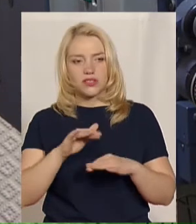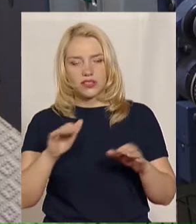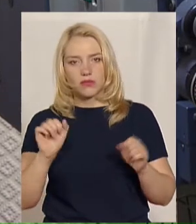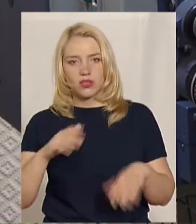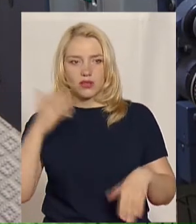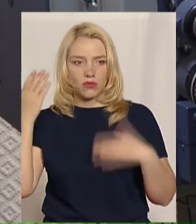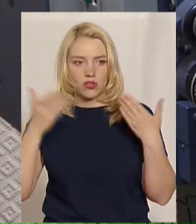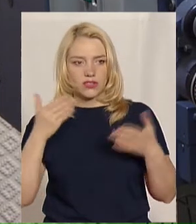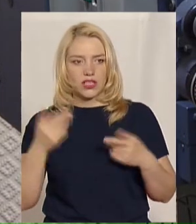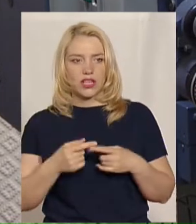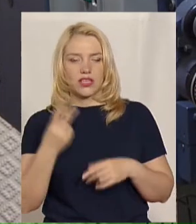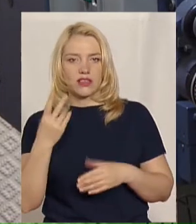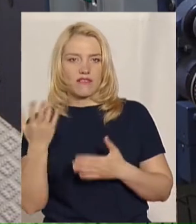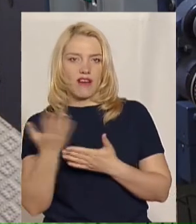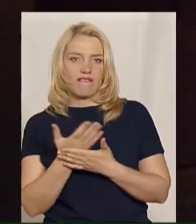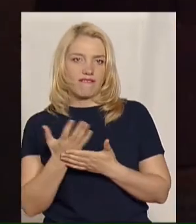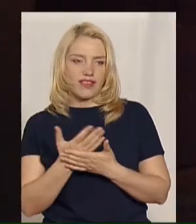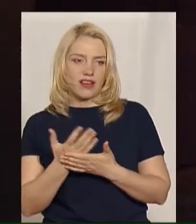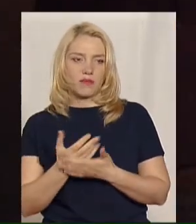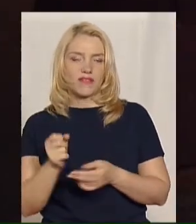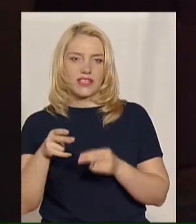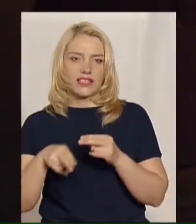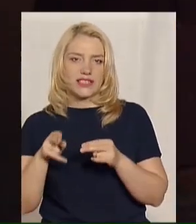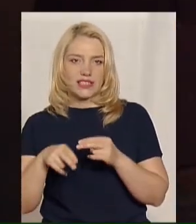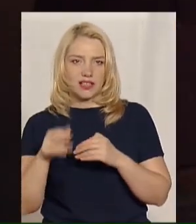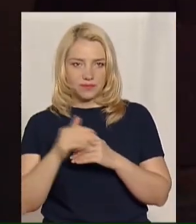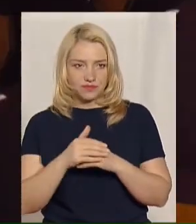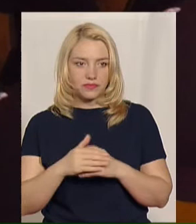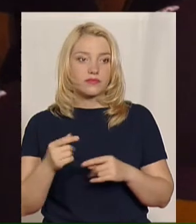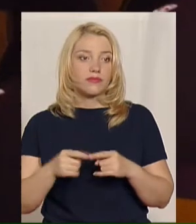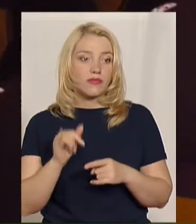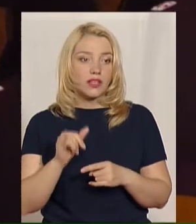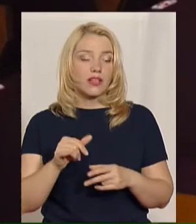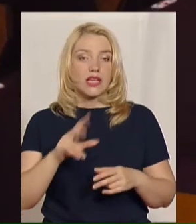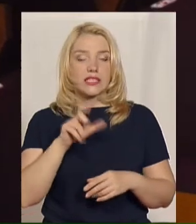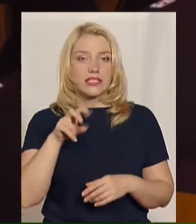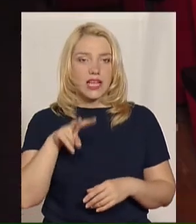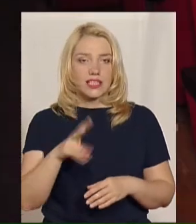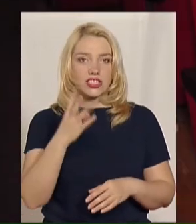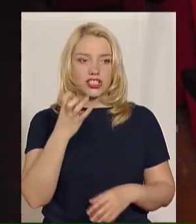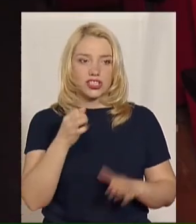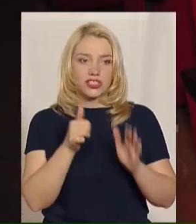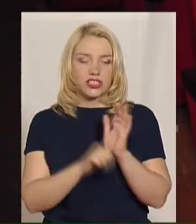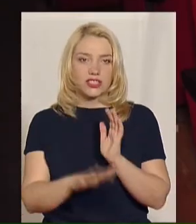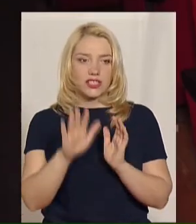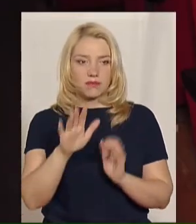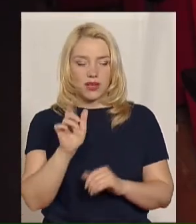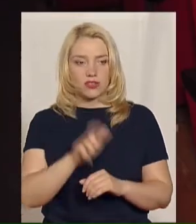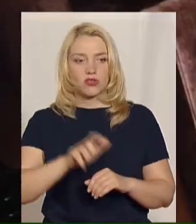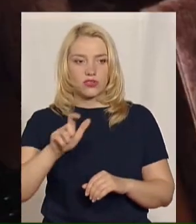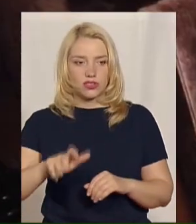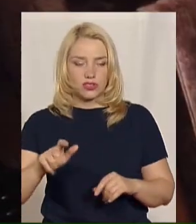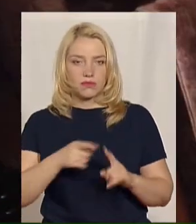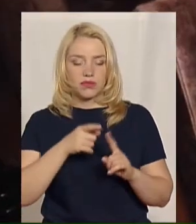і два фільми в кінці. Жінка додає, глядацька зала вміщує 465 осіб. Під час карантину дозволено